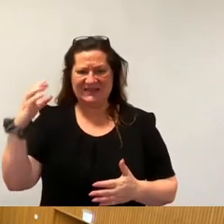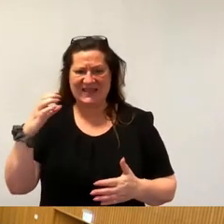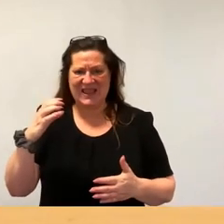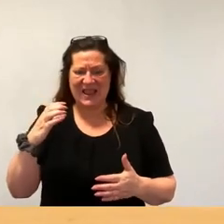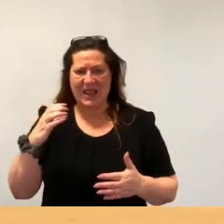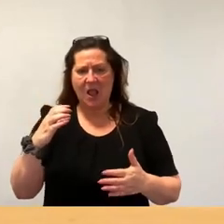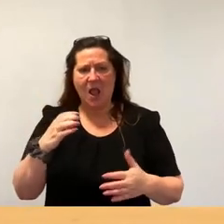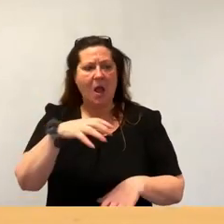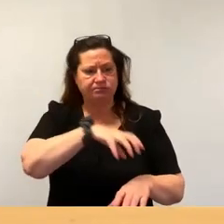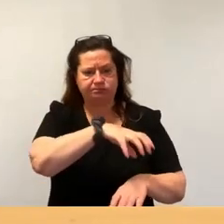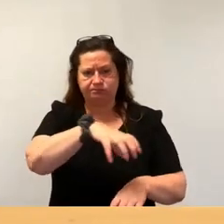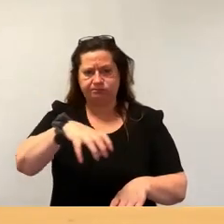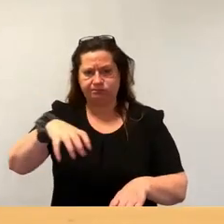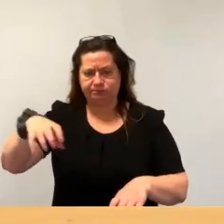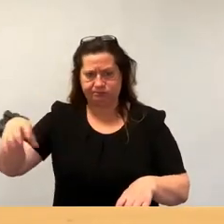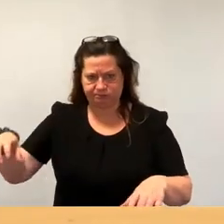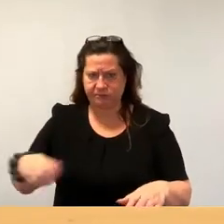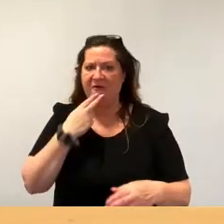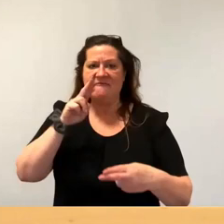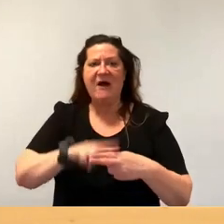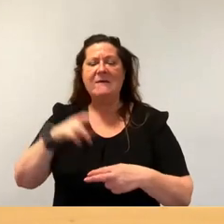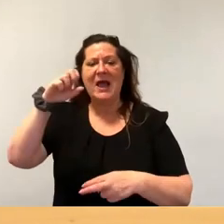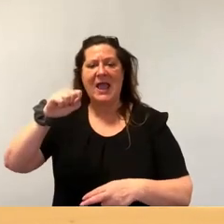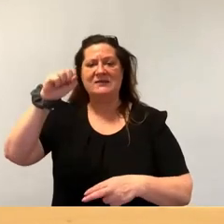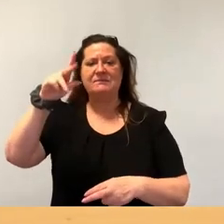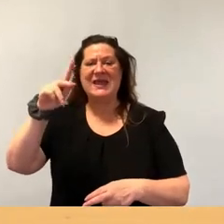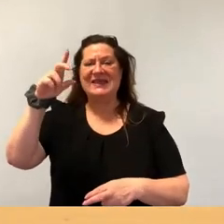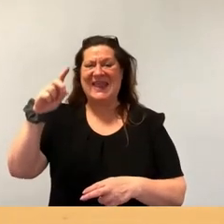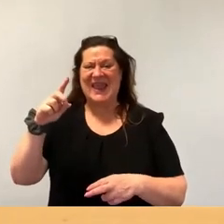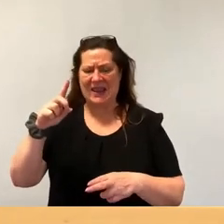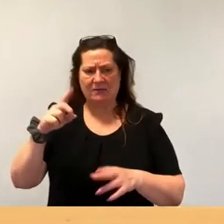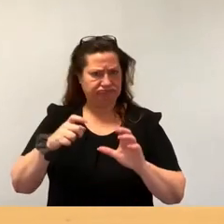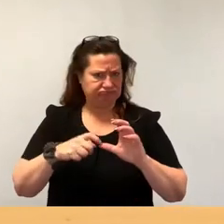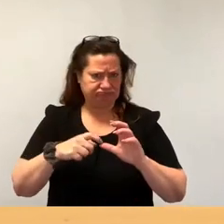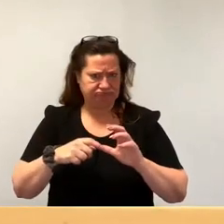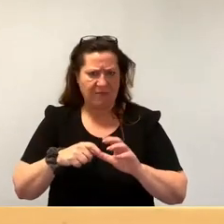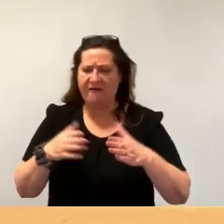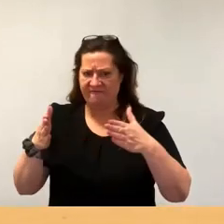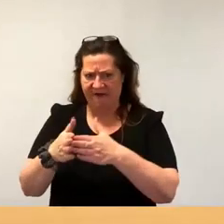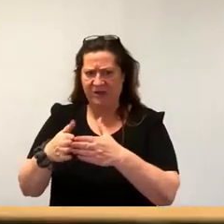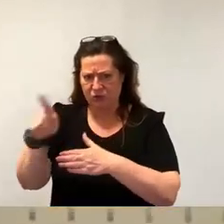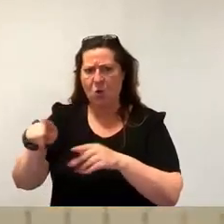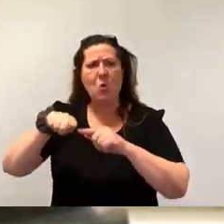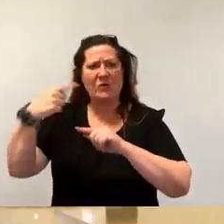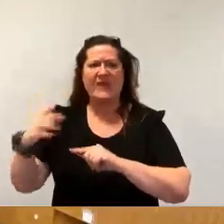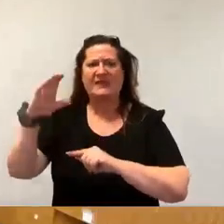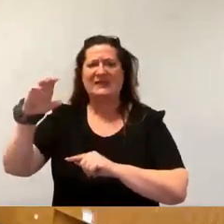die SPD-Fraktion, Frau Sturm bitte, und danach starten wir in der Fraktionsrunde. CDU-Fraktion beginnt, bitteschön.